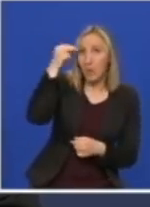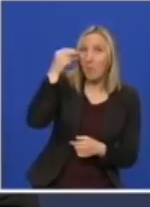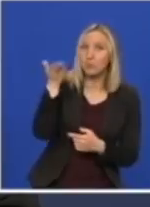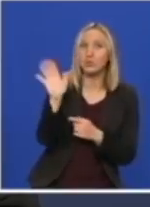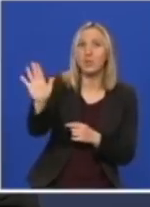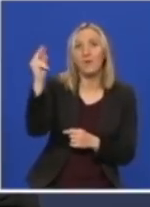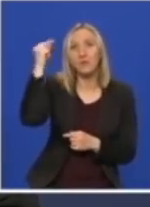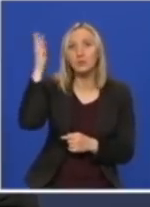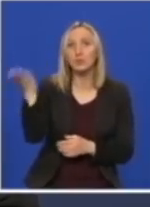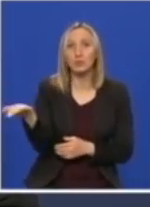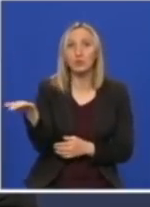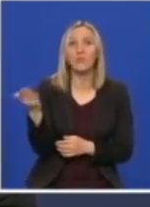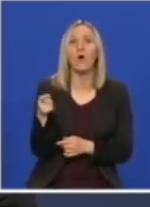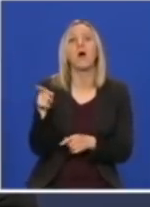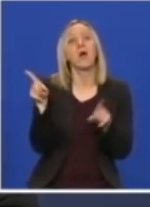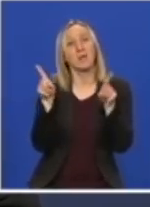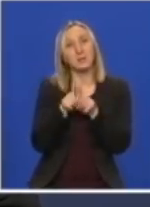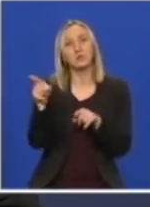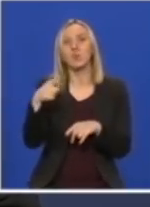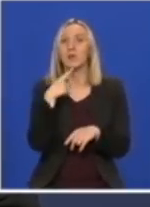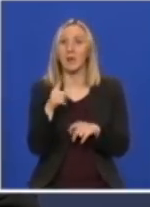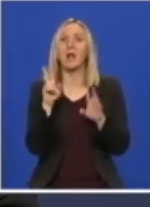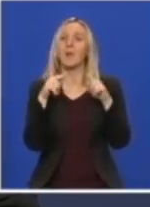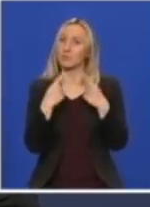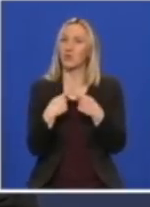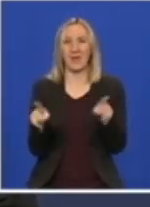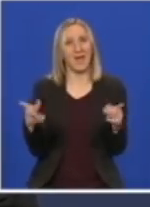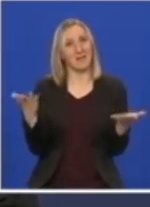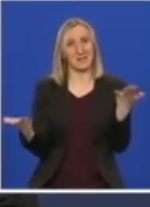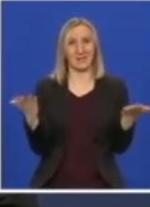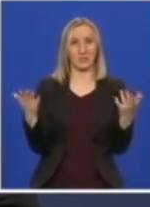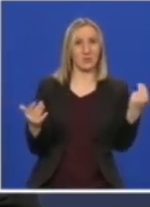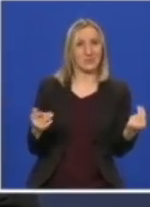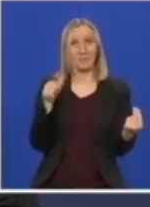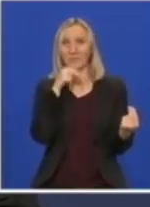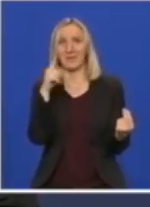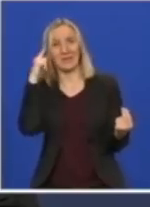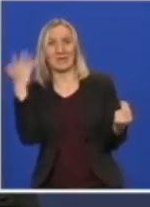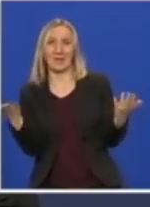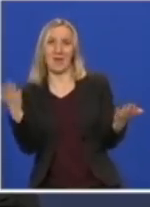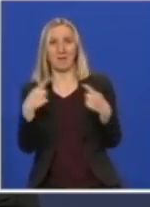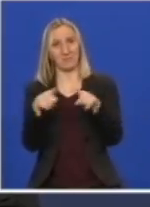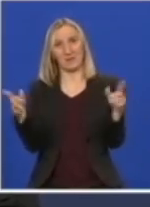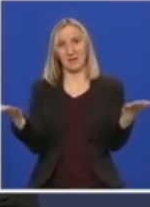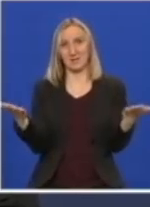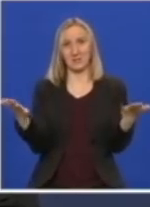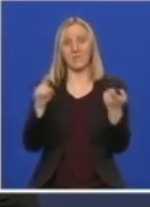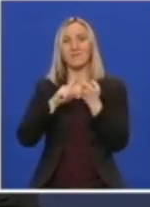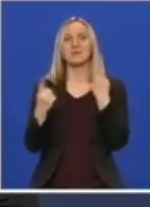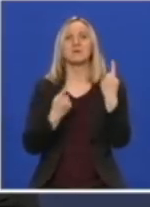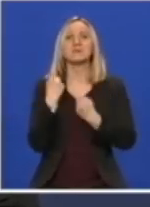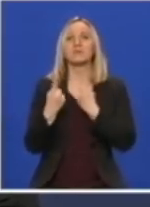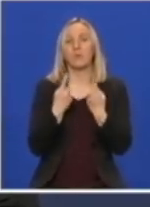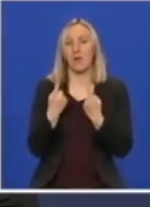s tim što su i oni prihvatili da postoje neke razlike kod nas u odnosu na situaciju